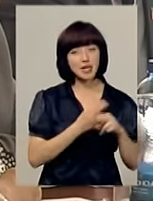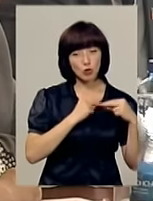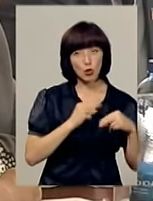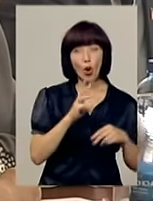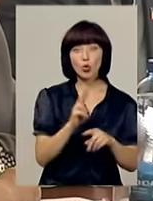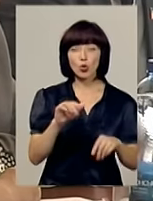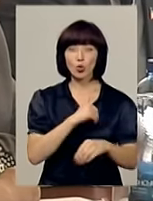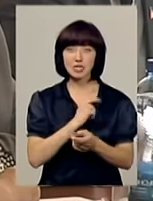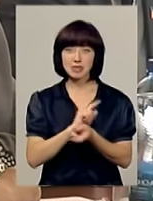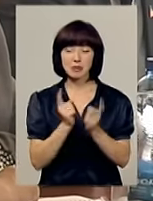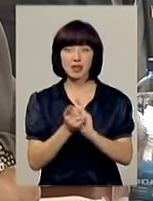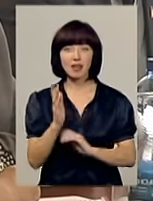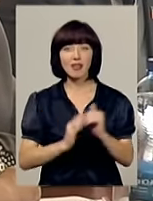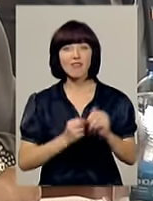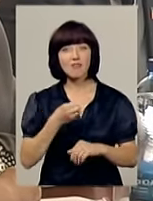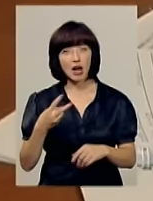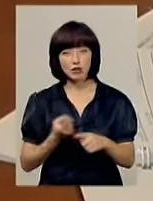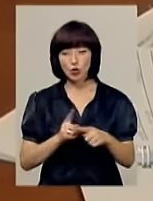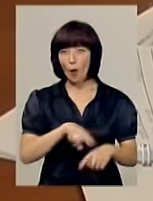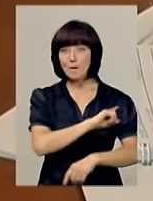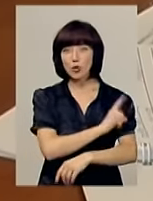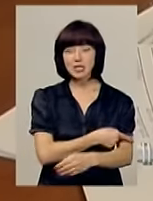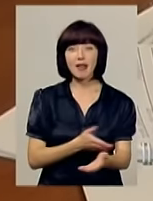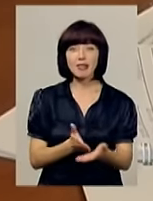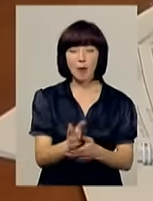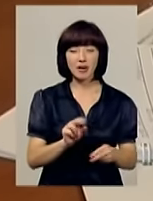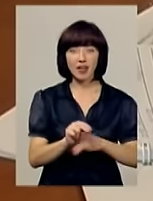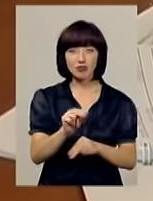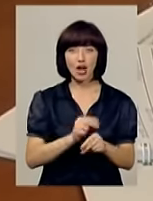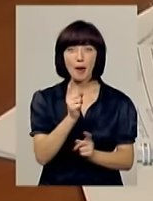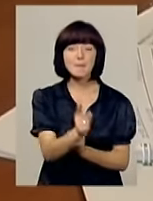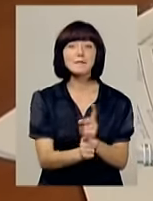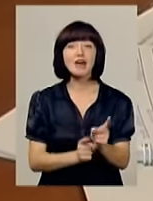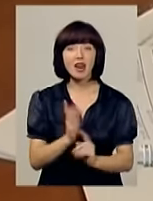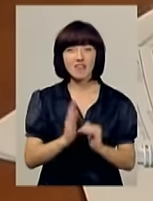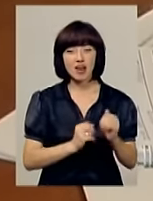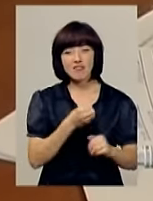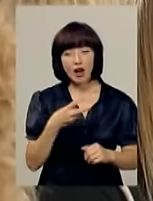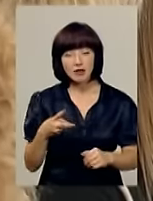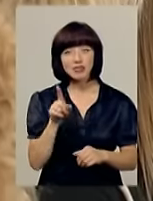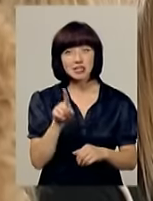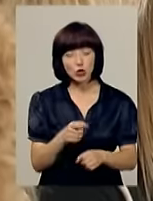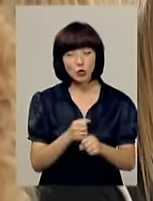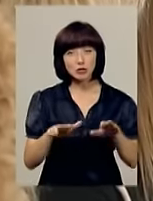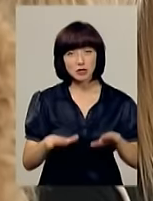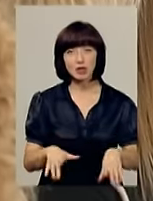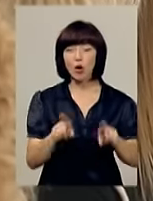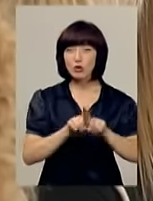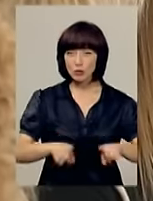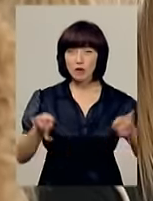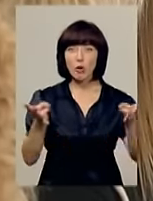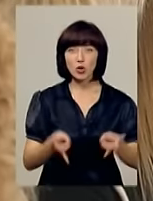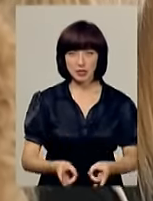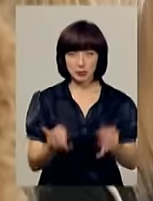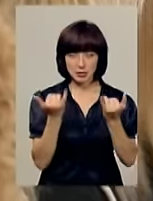а й з охочими змінити фах. Для цього посилять напрями навчання та перекваліфікації на ті робочі місця, які мають особливий попит